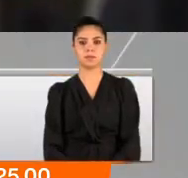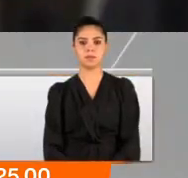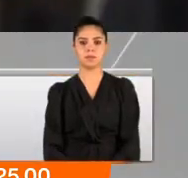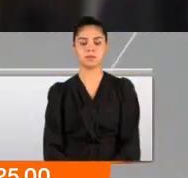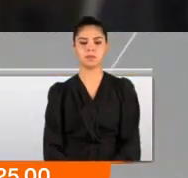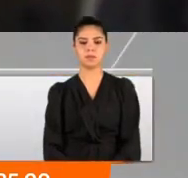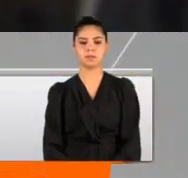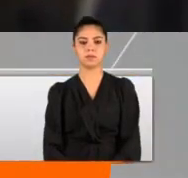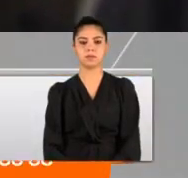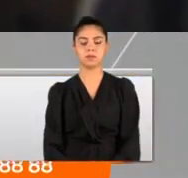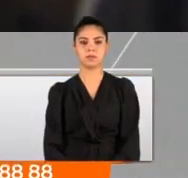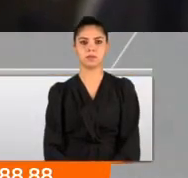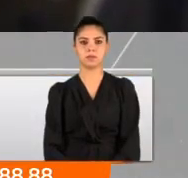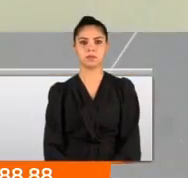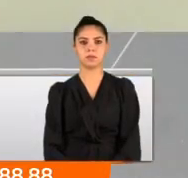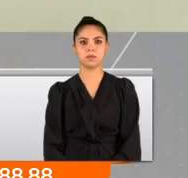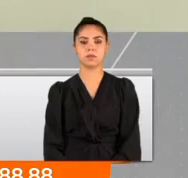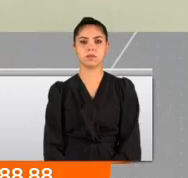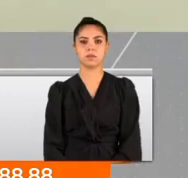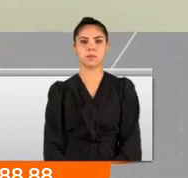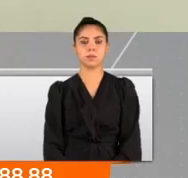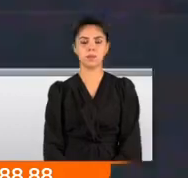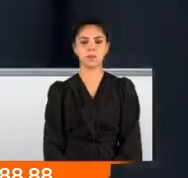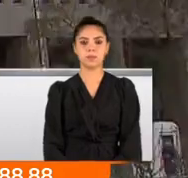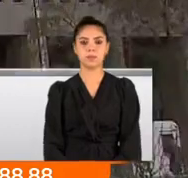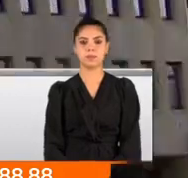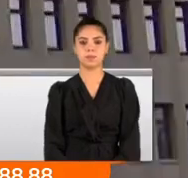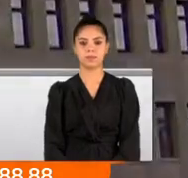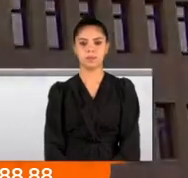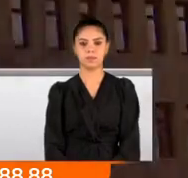Hiç kimseyi tehdit etmek benim haddim değildi.